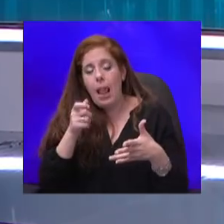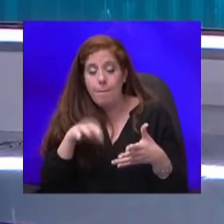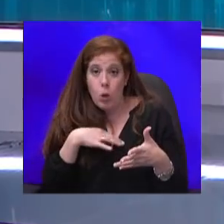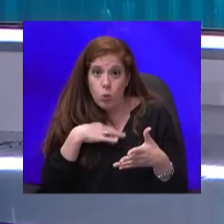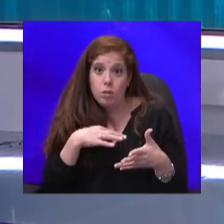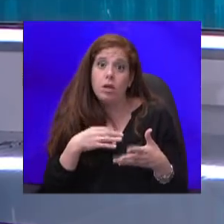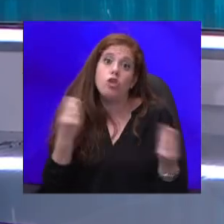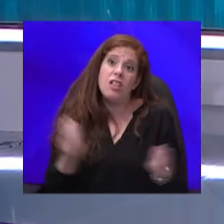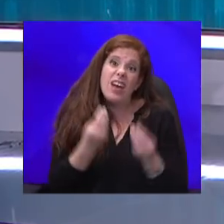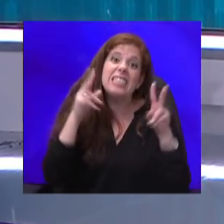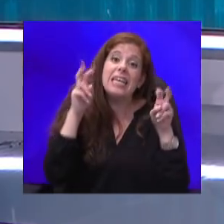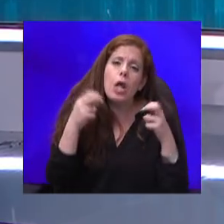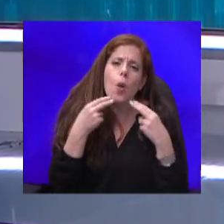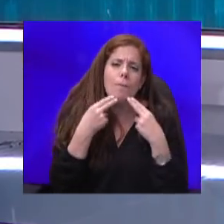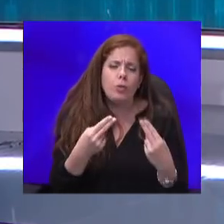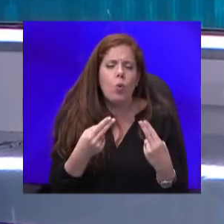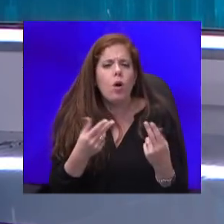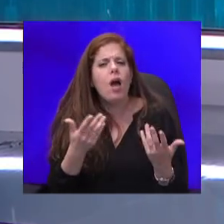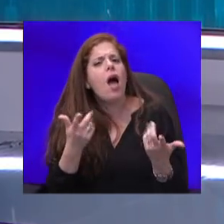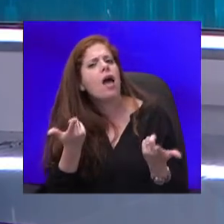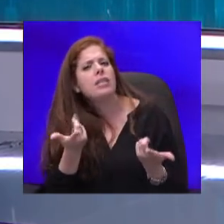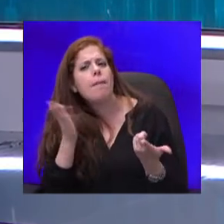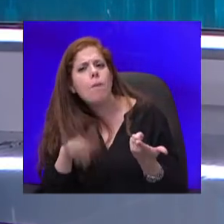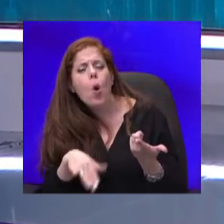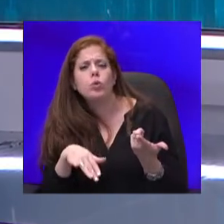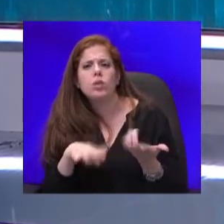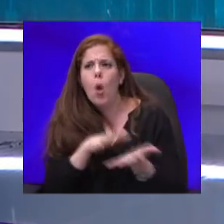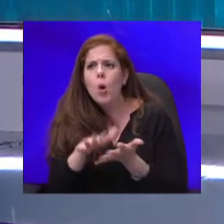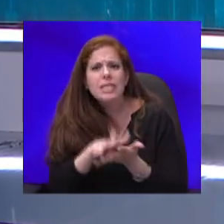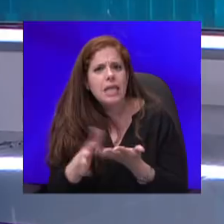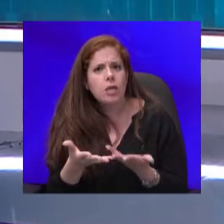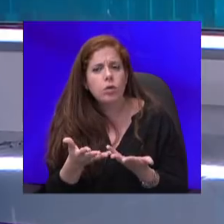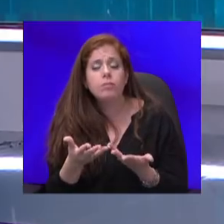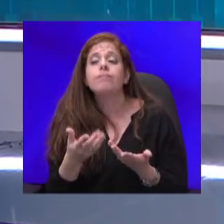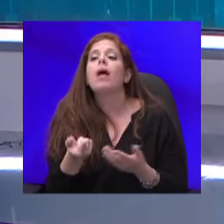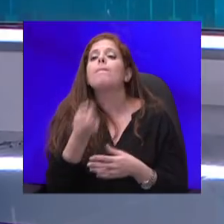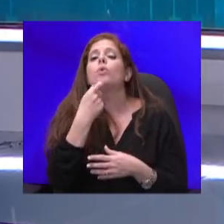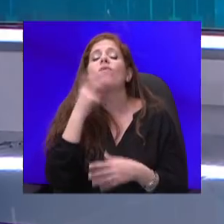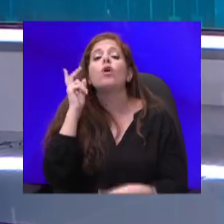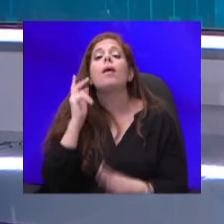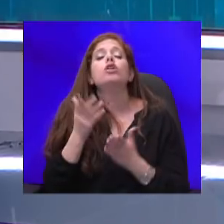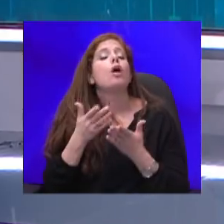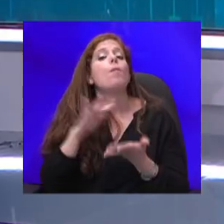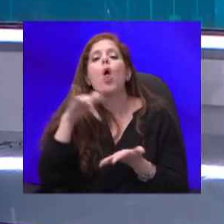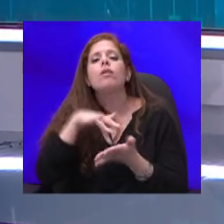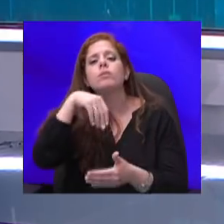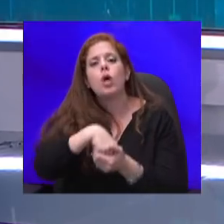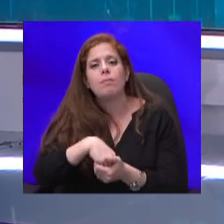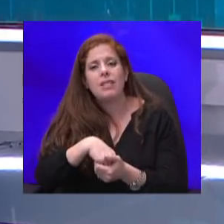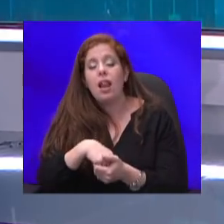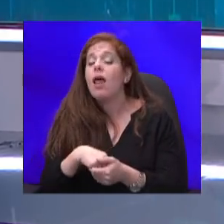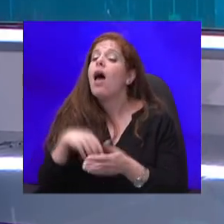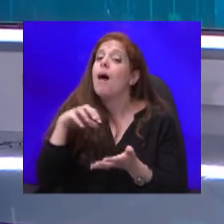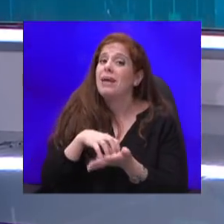אז מאיפה בכל זאת, מאיפה היא מגיעה ההוצאה הזאת? היא מגיעה מתרופות מחוץ לסל. המחקר הראה שהרופאים ממהרים להמליץ